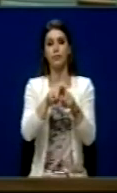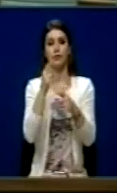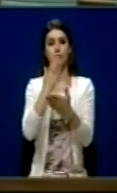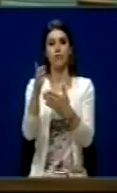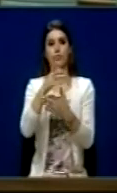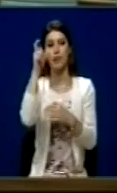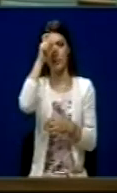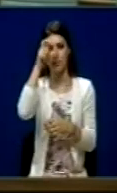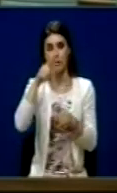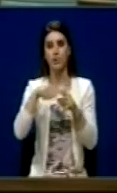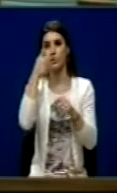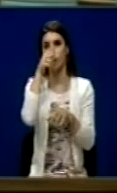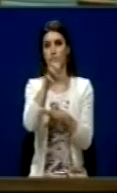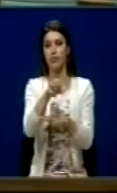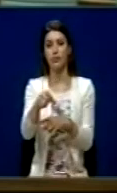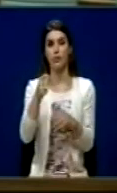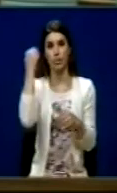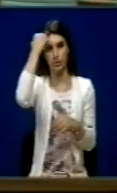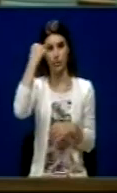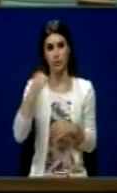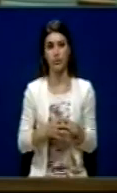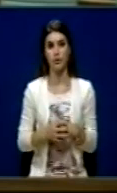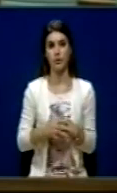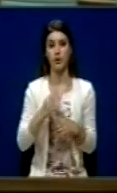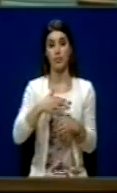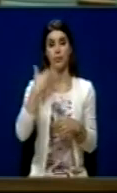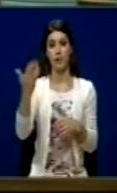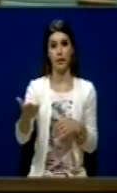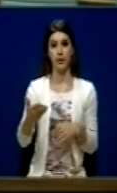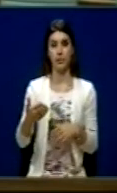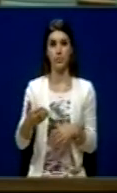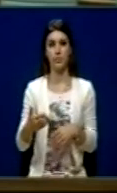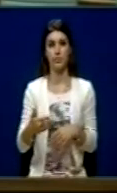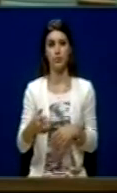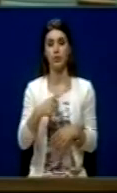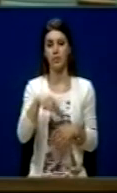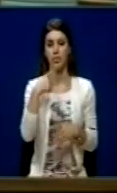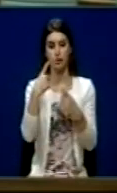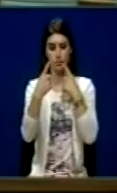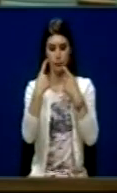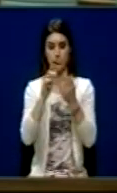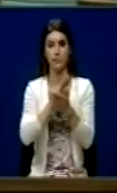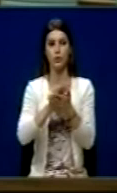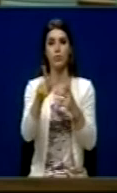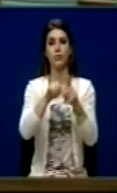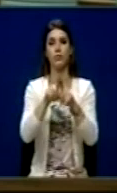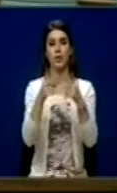kushdzuaj Sërbim për qështet sartuar. Dhe pas taj, ko të flasin ne për të drejta reciproke